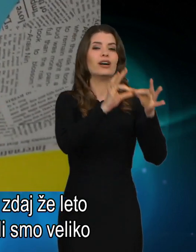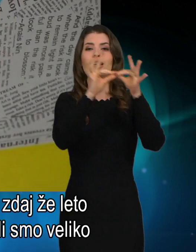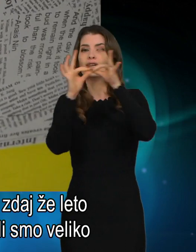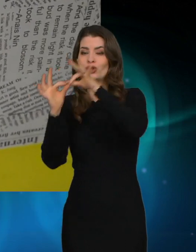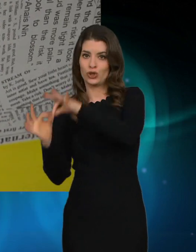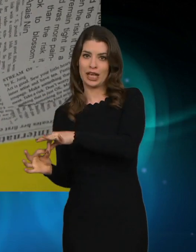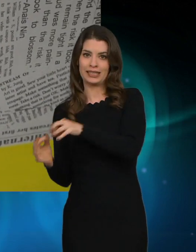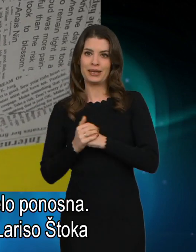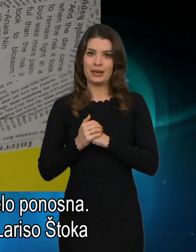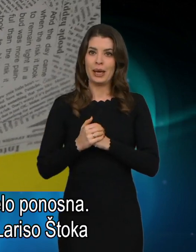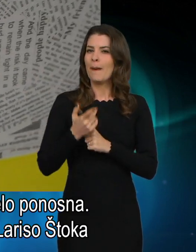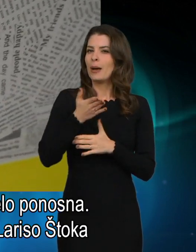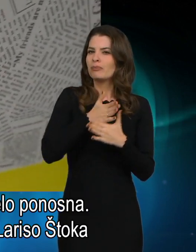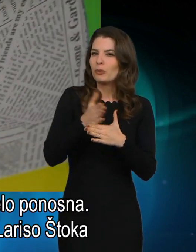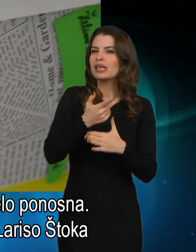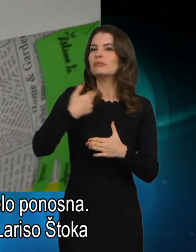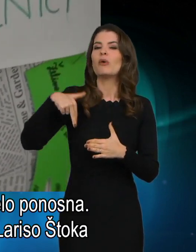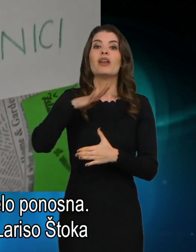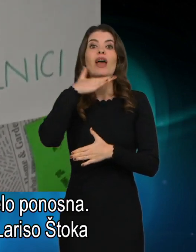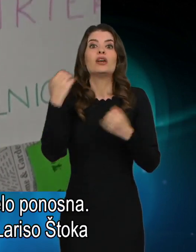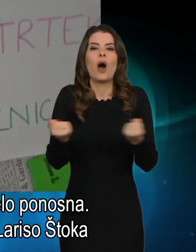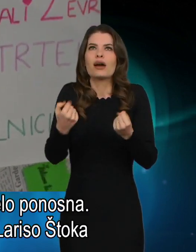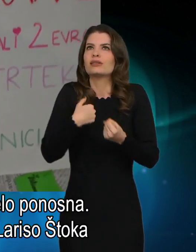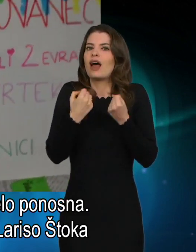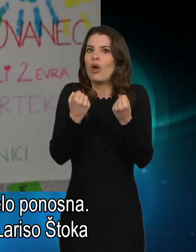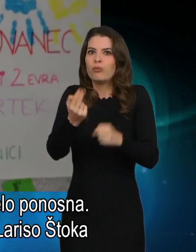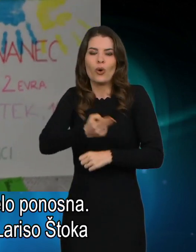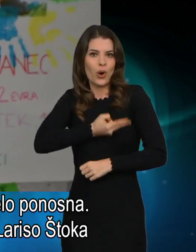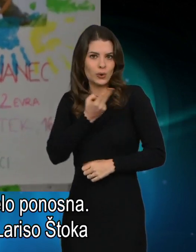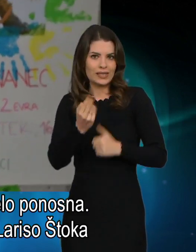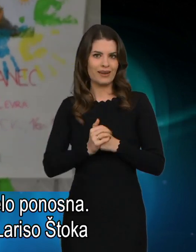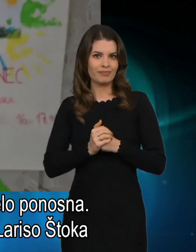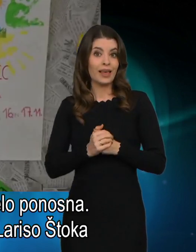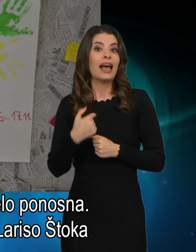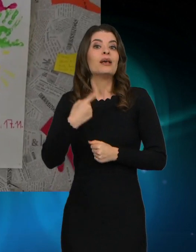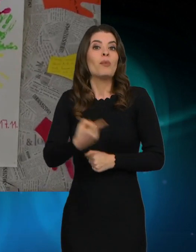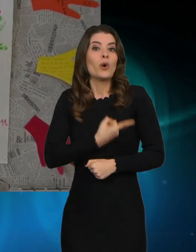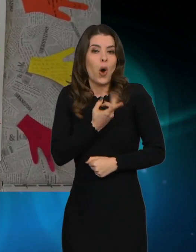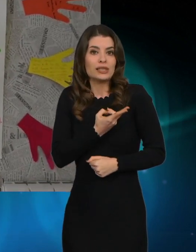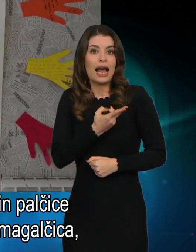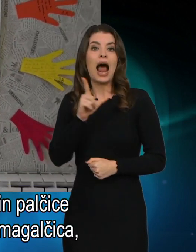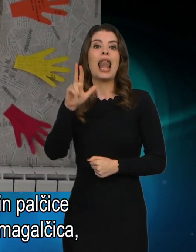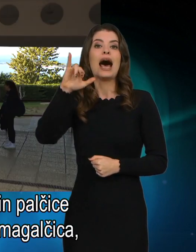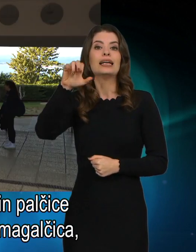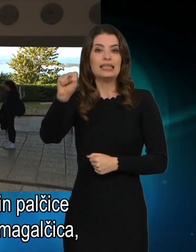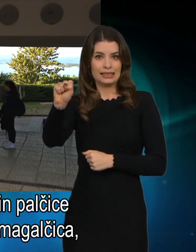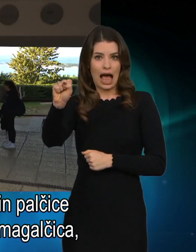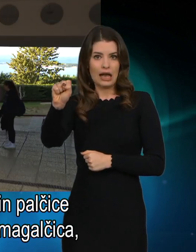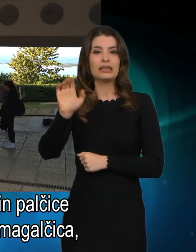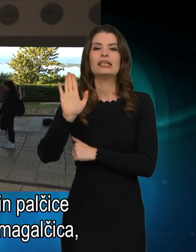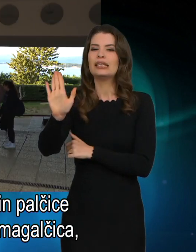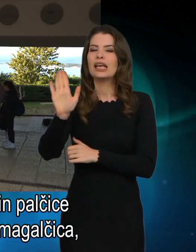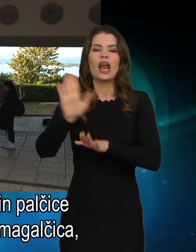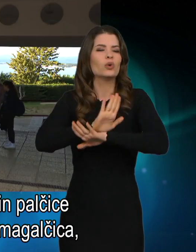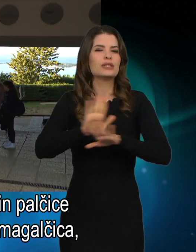imeli smo veliko akcij, na kateri sem tudi ponosna. Ponosna sem tudi na Lariso Štoka in v bistvu vse njene